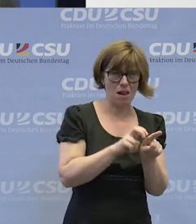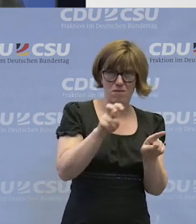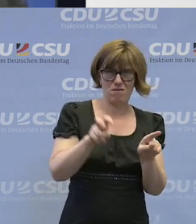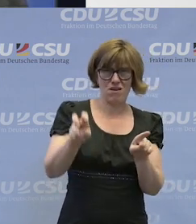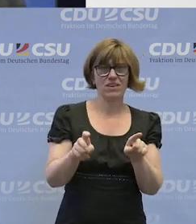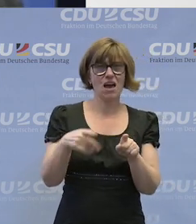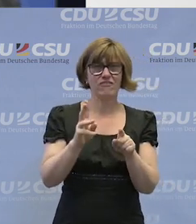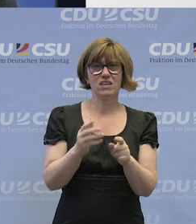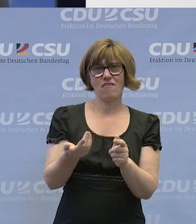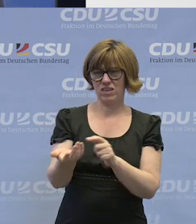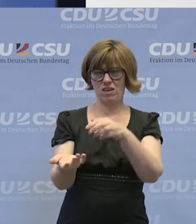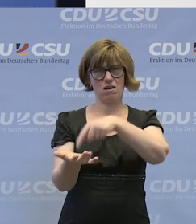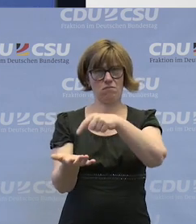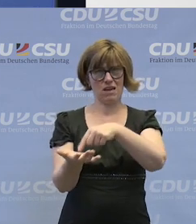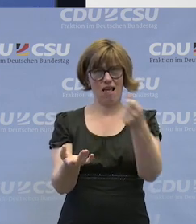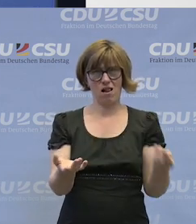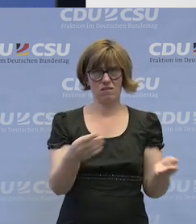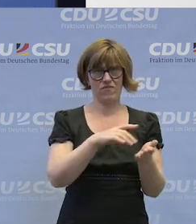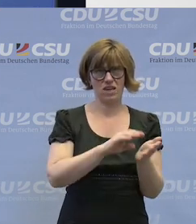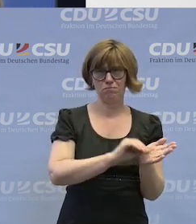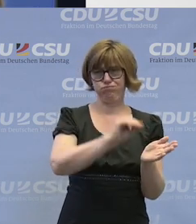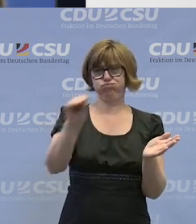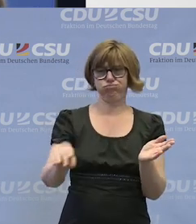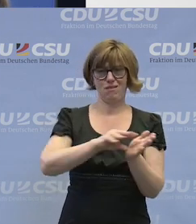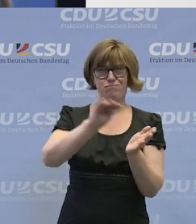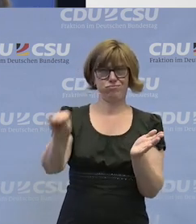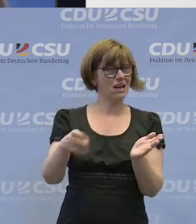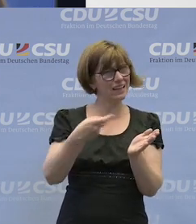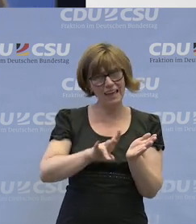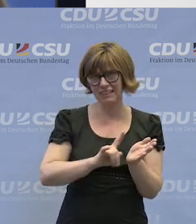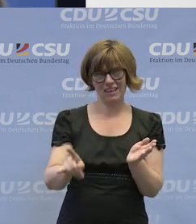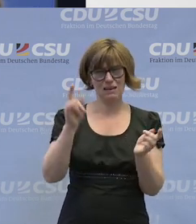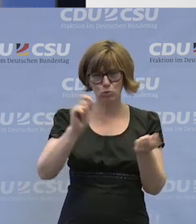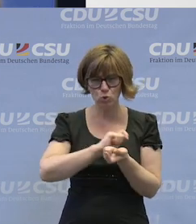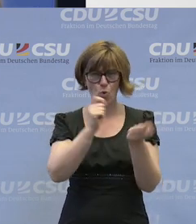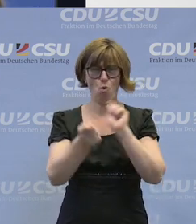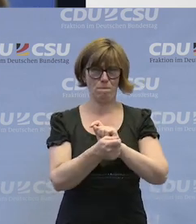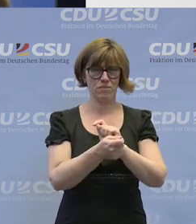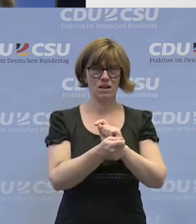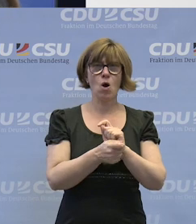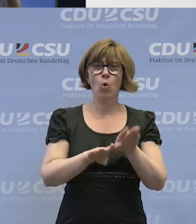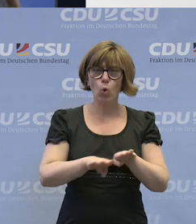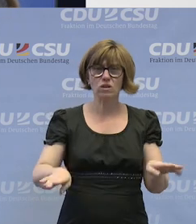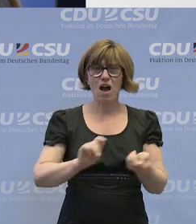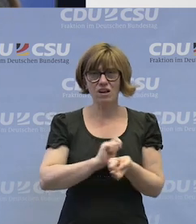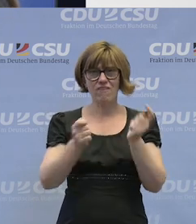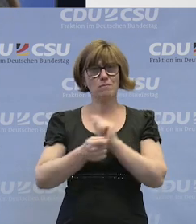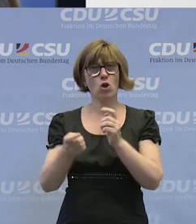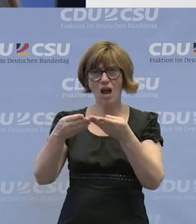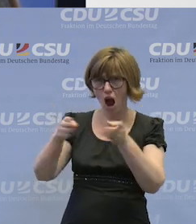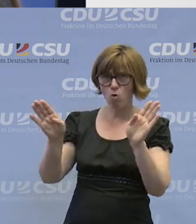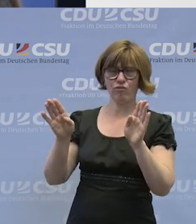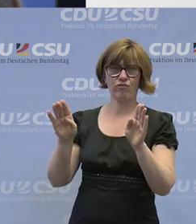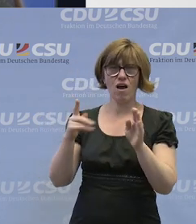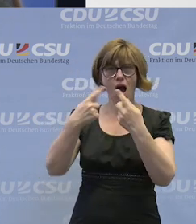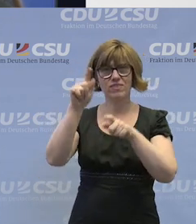Länder wieder die Hände aufhalten und das von der einen Hand in die andere schaufeln. Es muss da sich wirklich was verändern. Was Grundlegendes verändern heißt, sich wirklich öffnen und